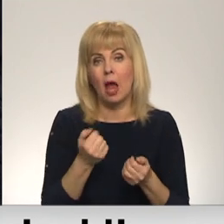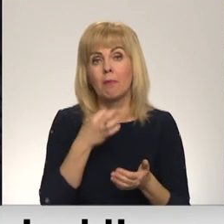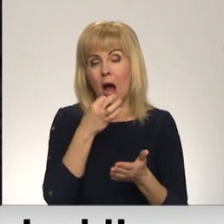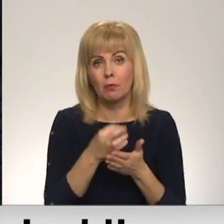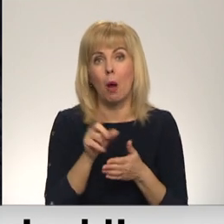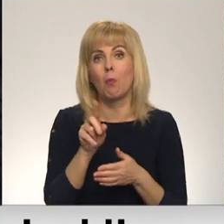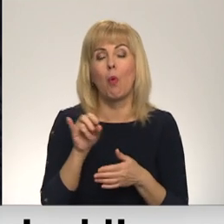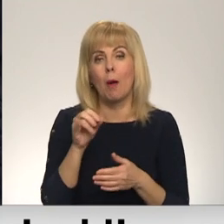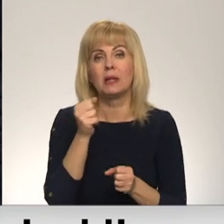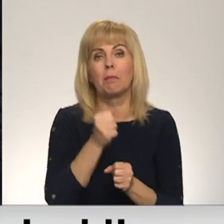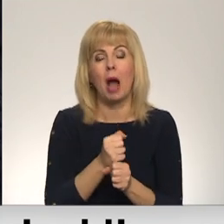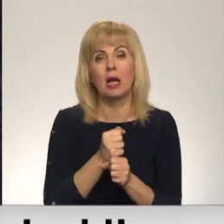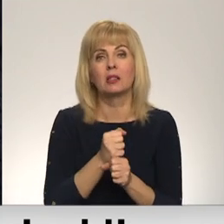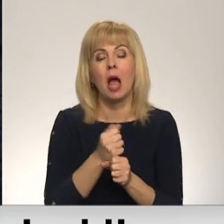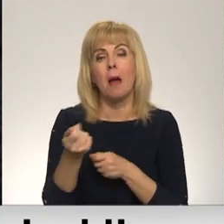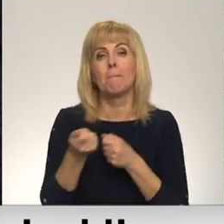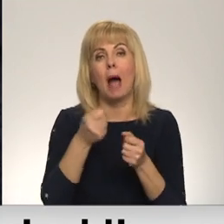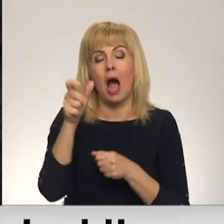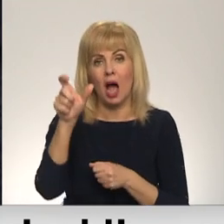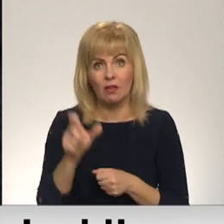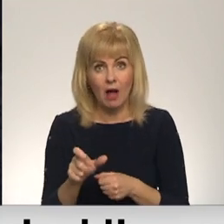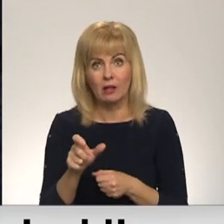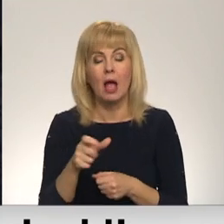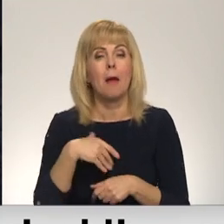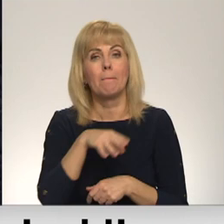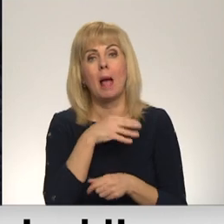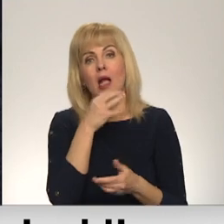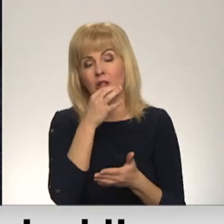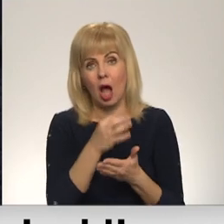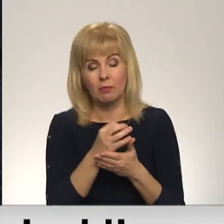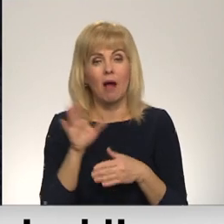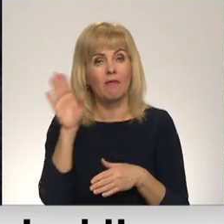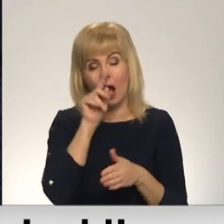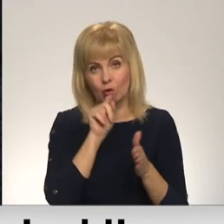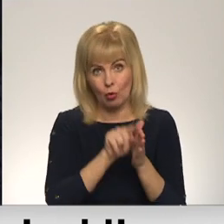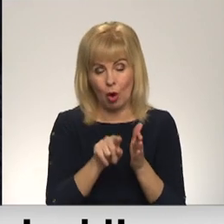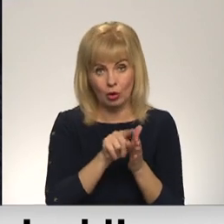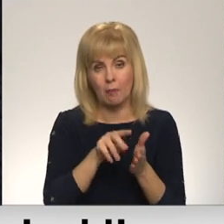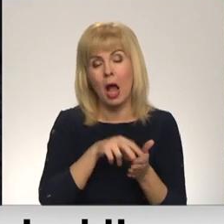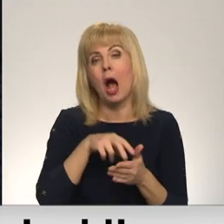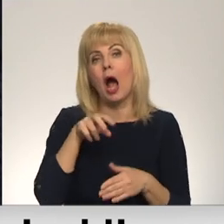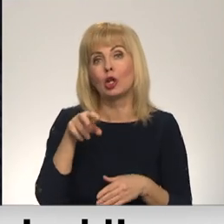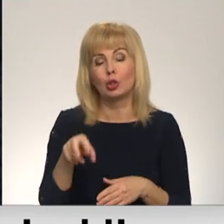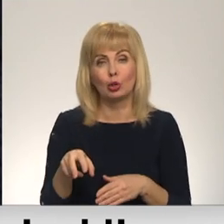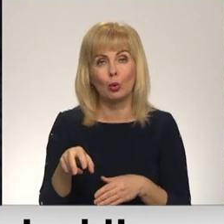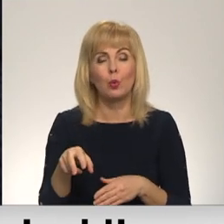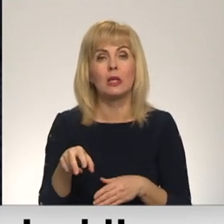no popas pagastu pārvaldnieka, bet mēs atbildi valsts kontrolē aizsūtījām jau